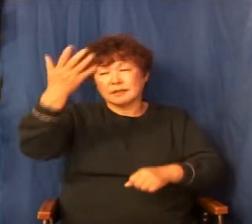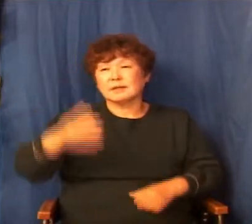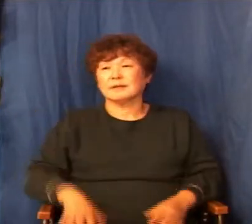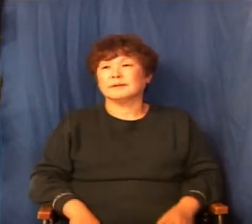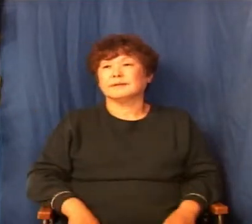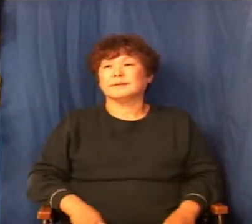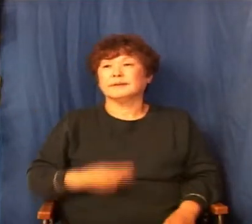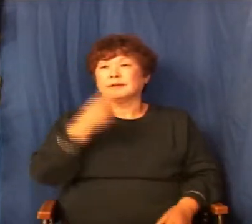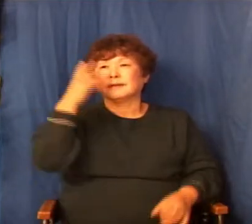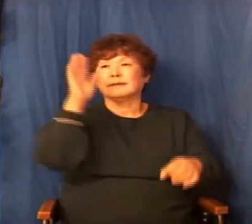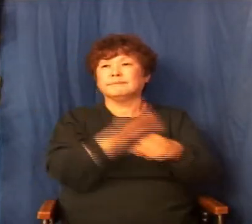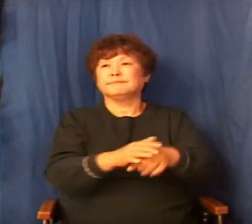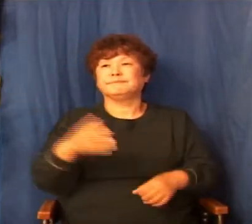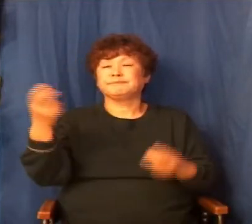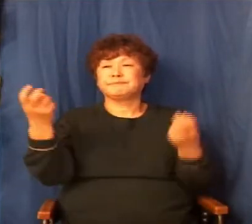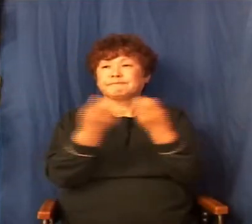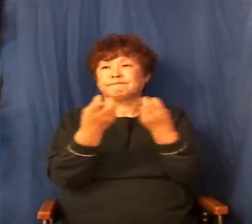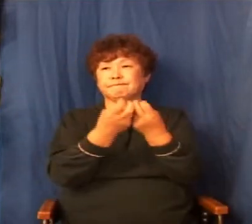방법입니다